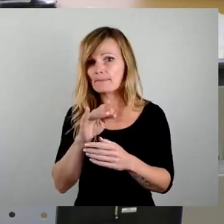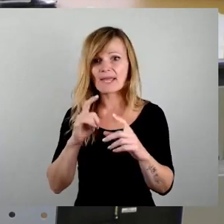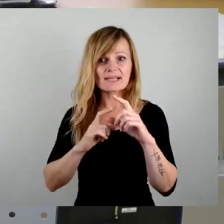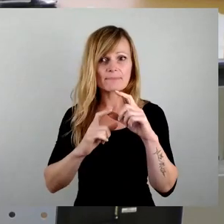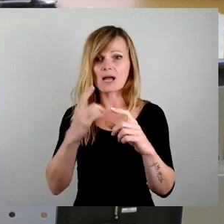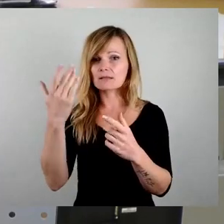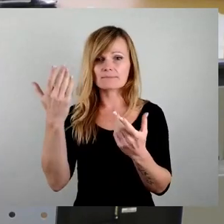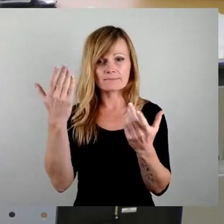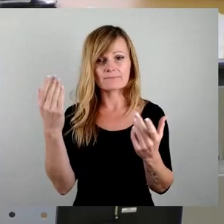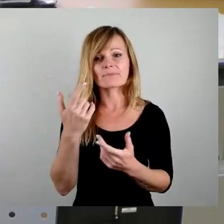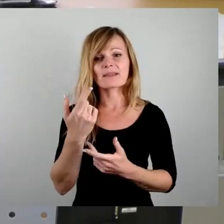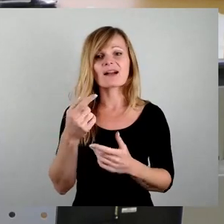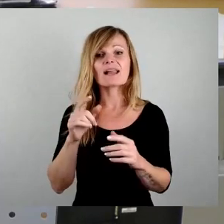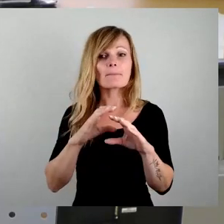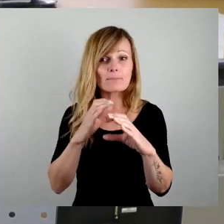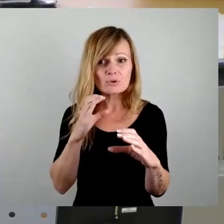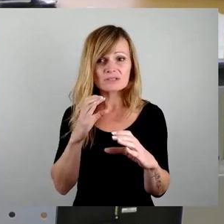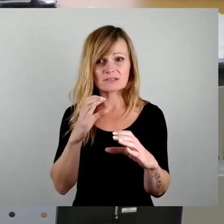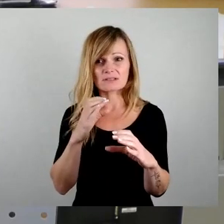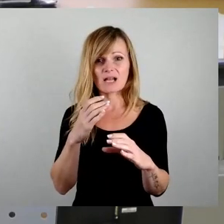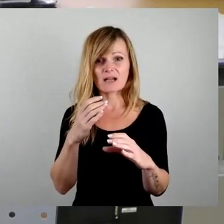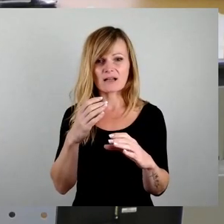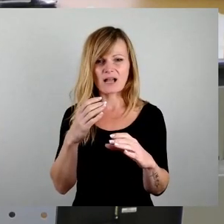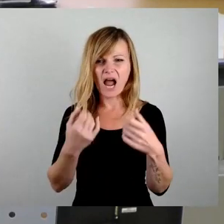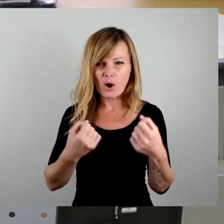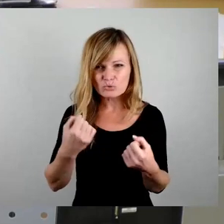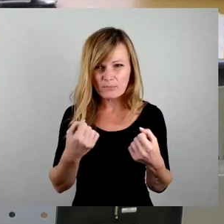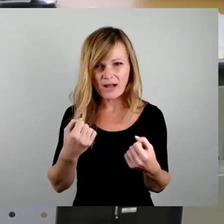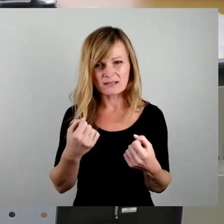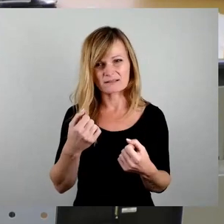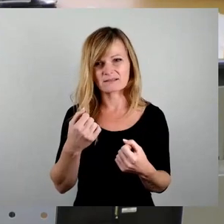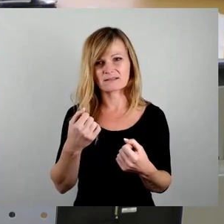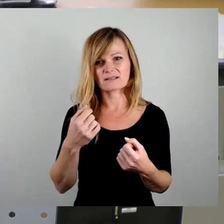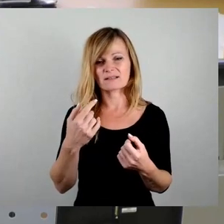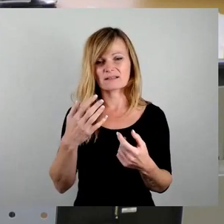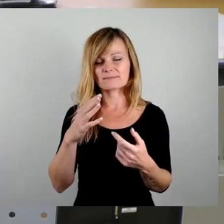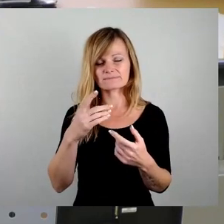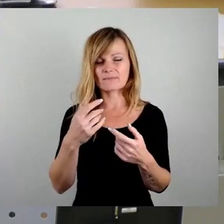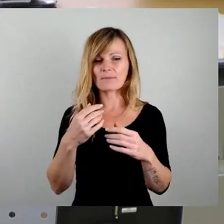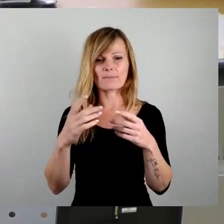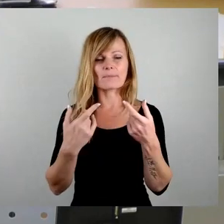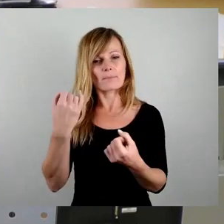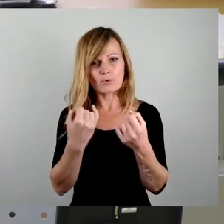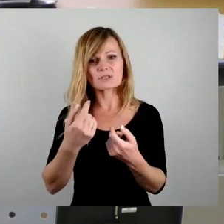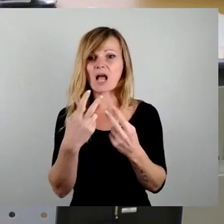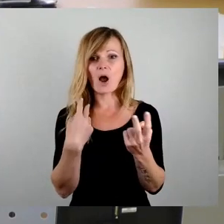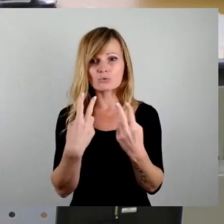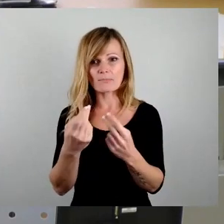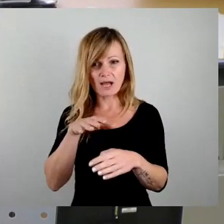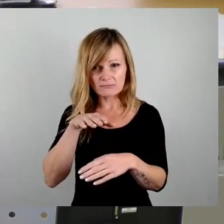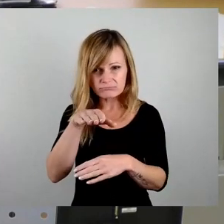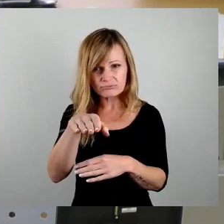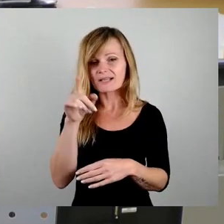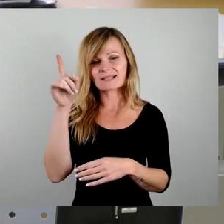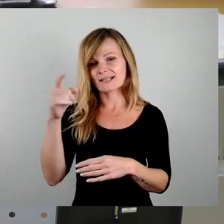Busse über die Autobahnen, das wird keine Dauerlösung sein. Also da wird für uns noch einiges zu tun sein. Und das sind dann Sachen, wo